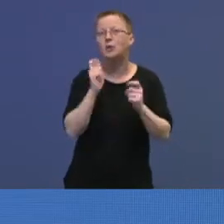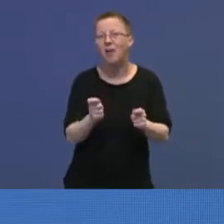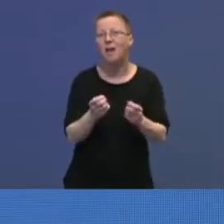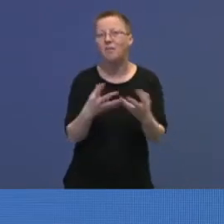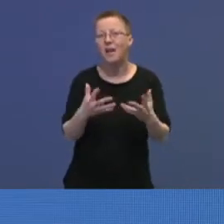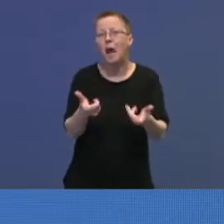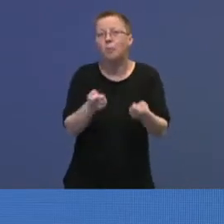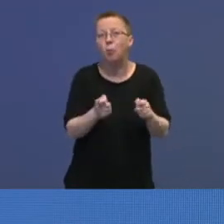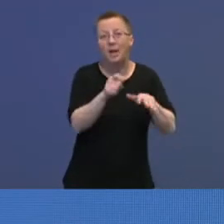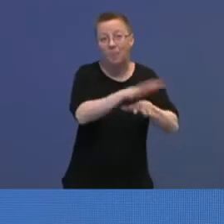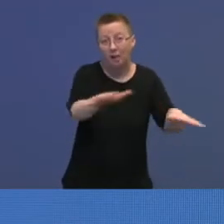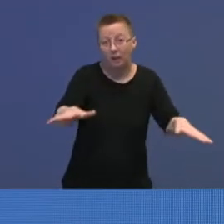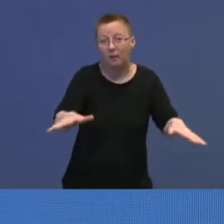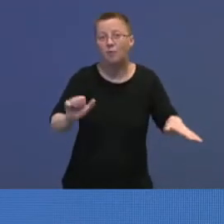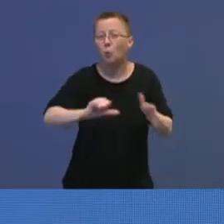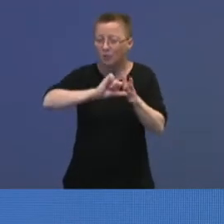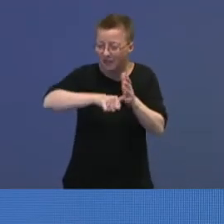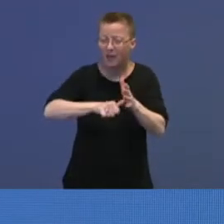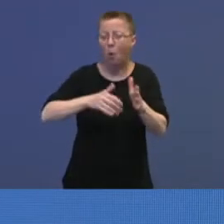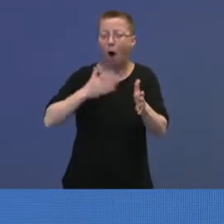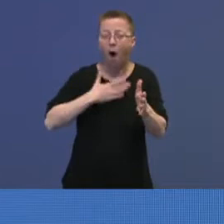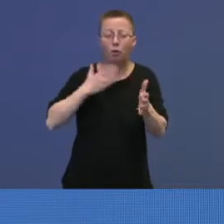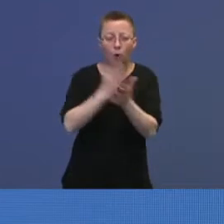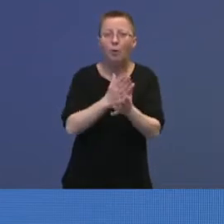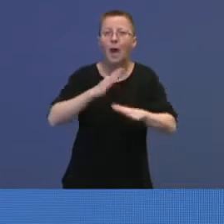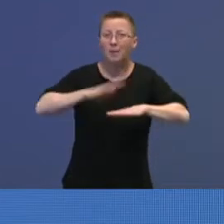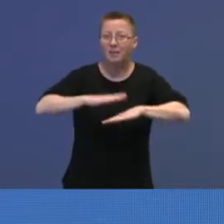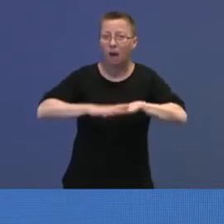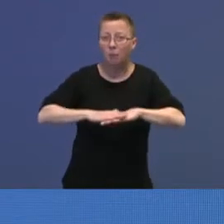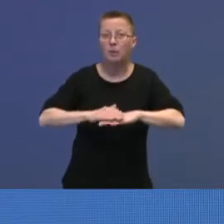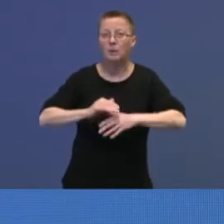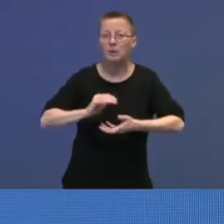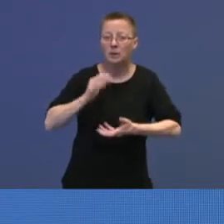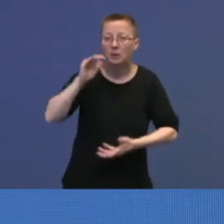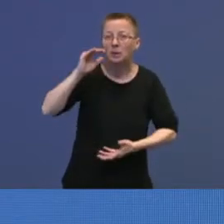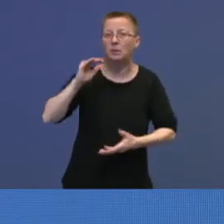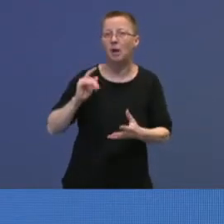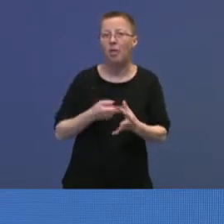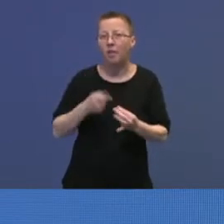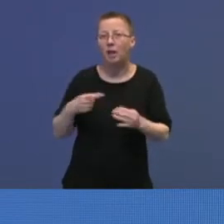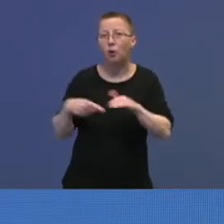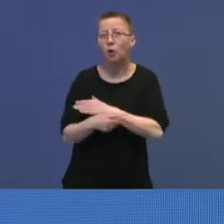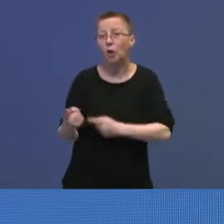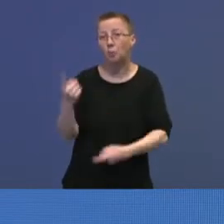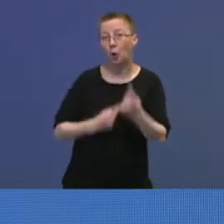mottaksplasser, slik at vi sikrer at vi har nok beredskap for et voksende flyktningskrise fremover.